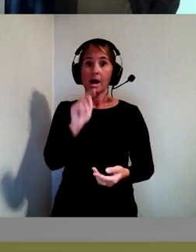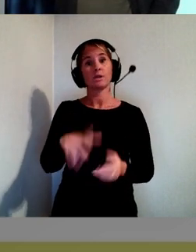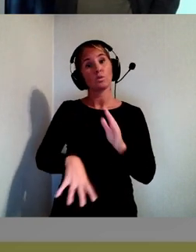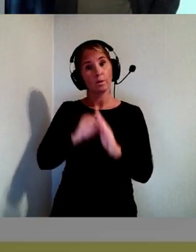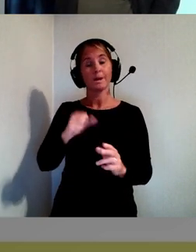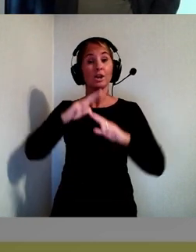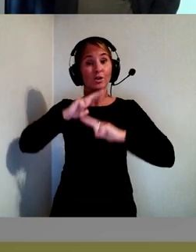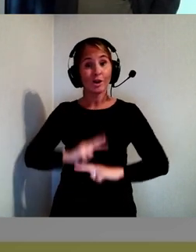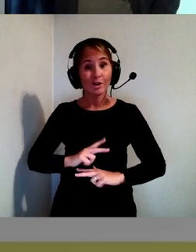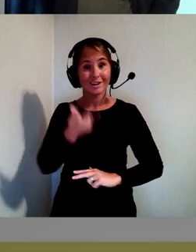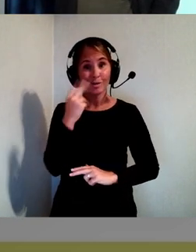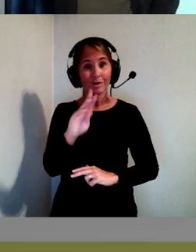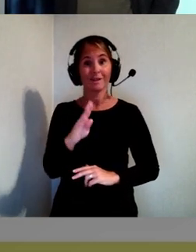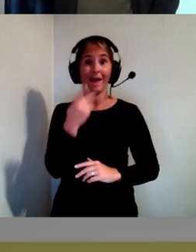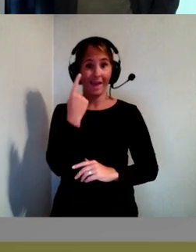Nöjda kunder är en bra grej.